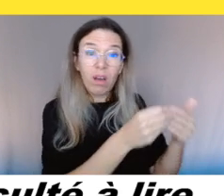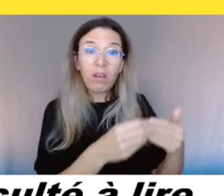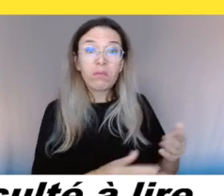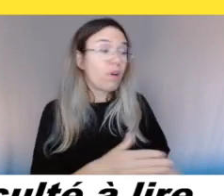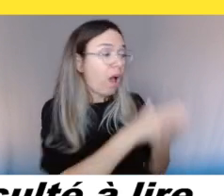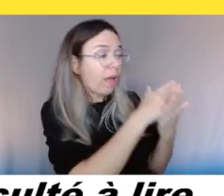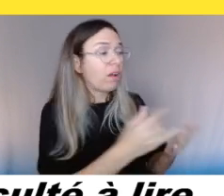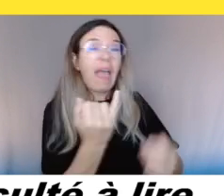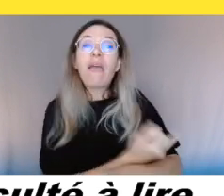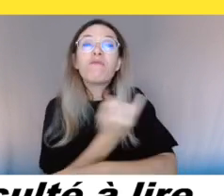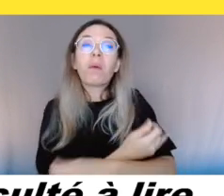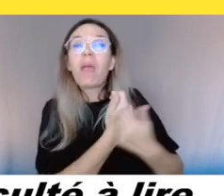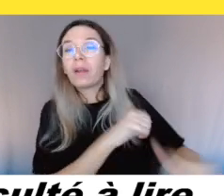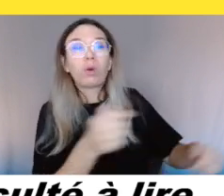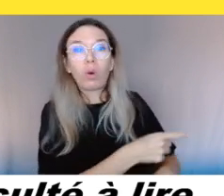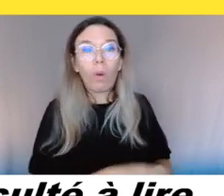superviseur a dit « Non, non, elle dit